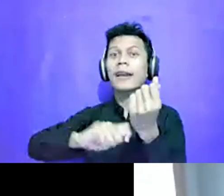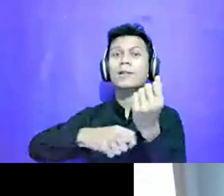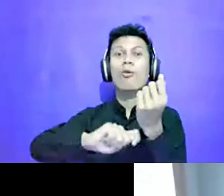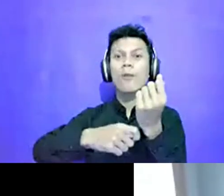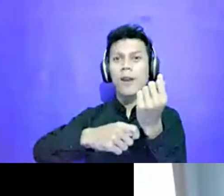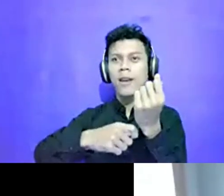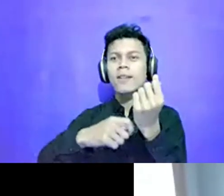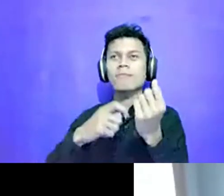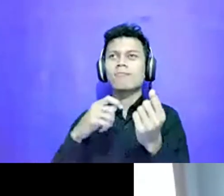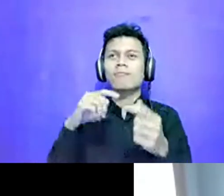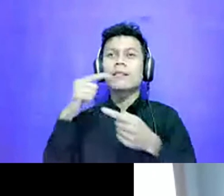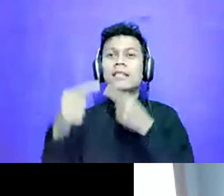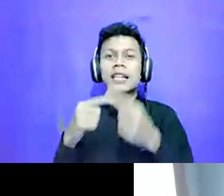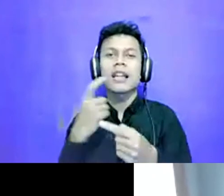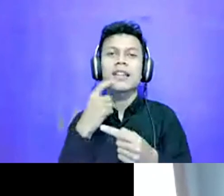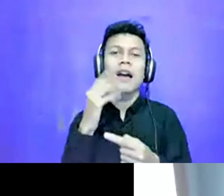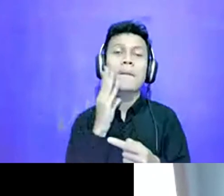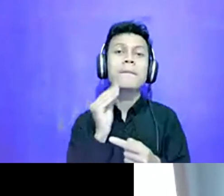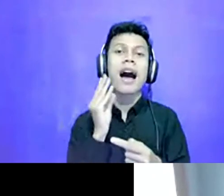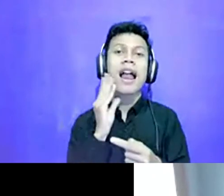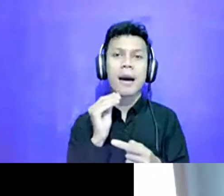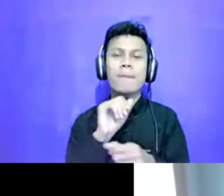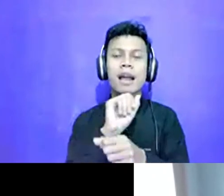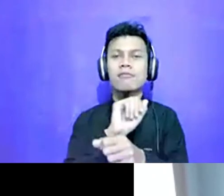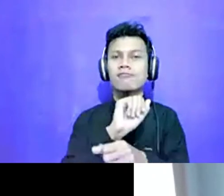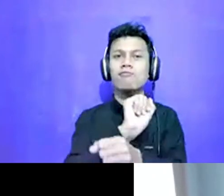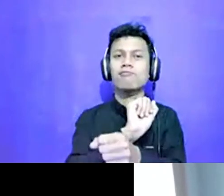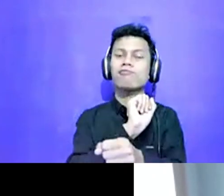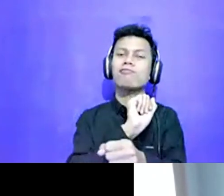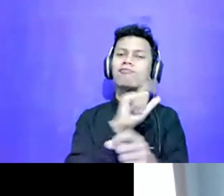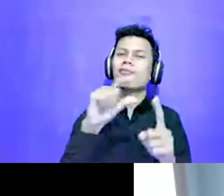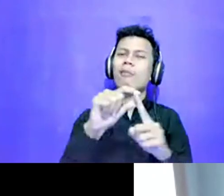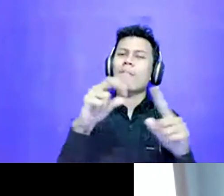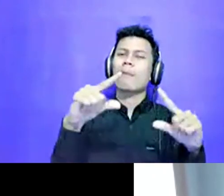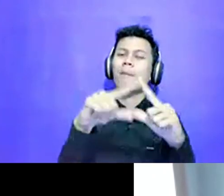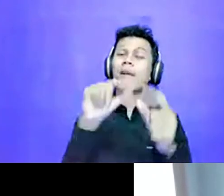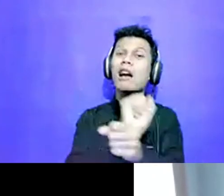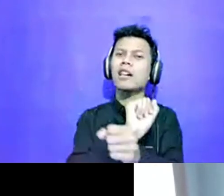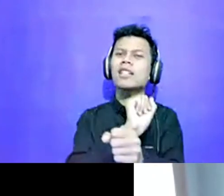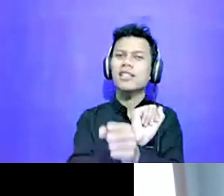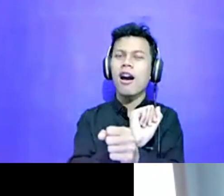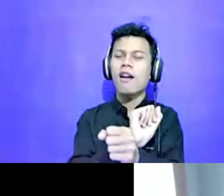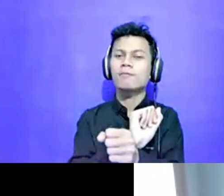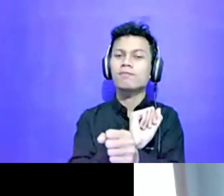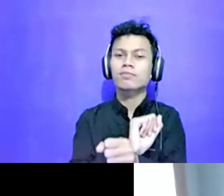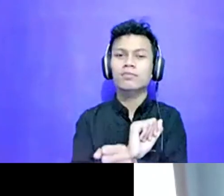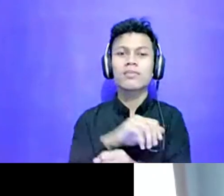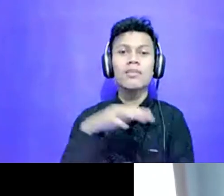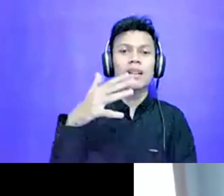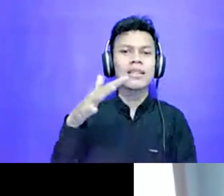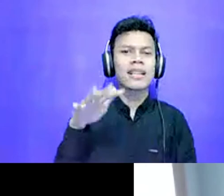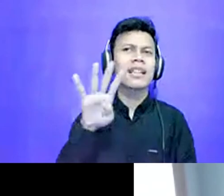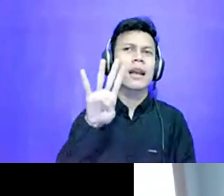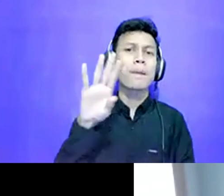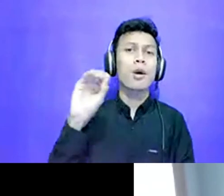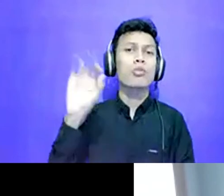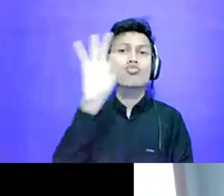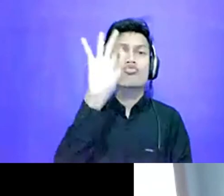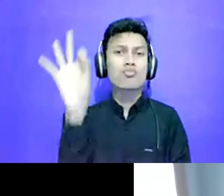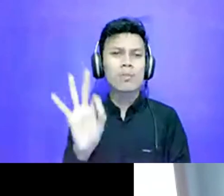memang menarik sih hasilnya ya. Karena sekitar 40% itu menggunakan skill dari